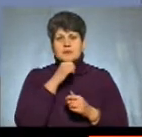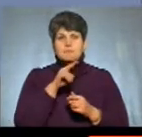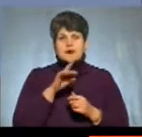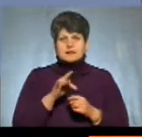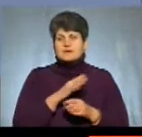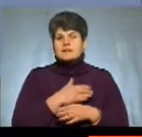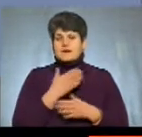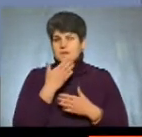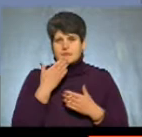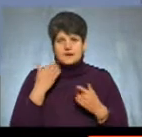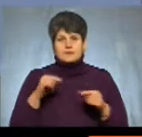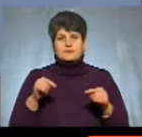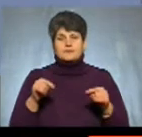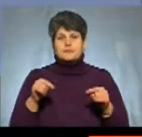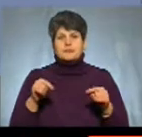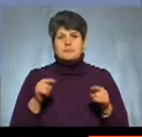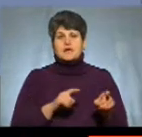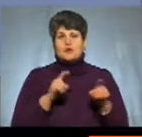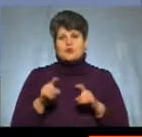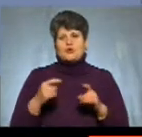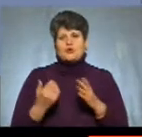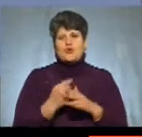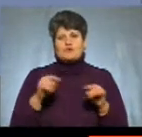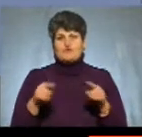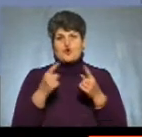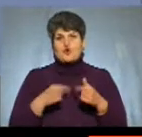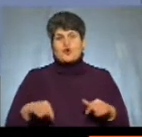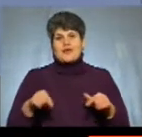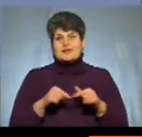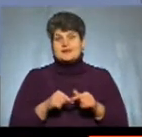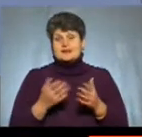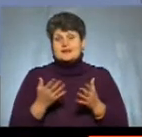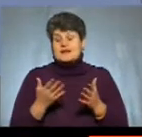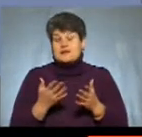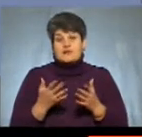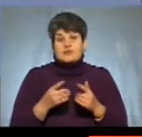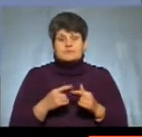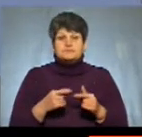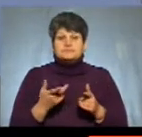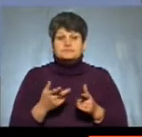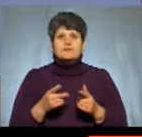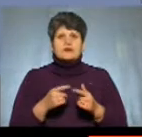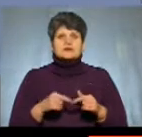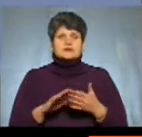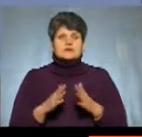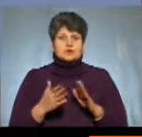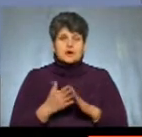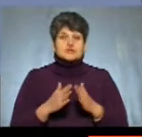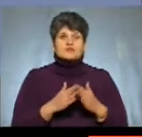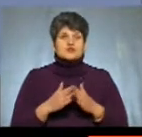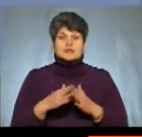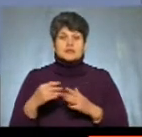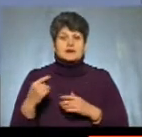до новоствореної церковної організації». Яка ситуація з переходом релігійних громад до Православної церкви України у сусідніх